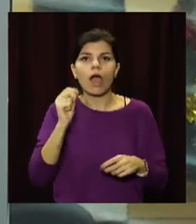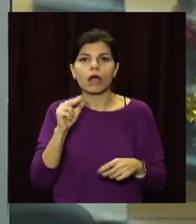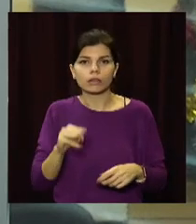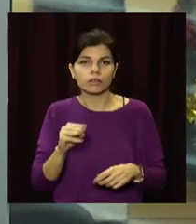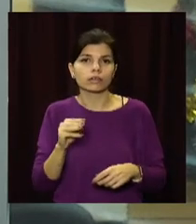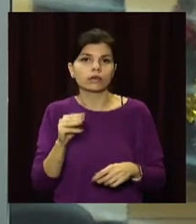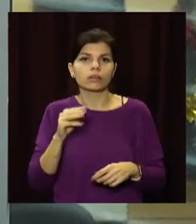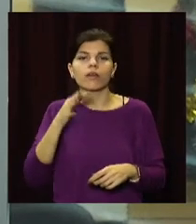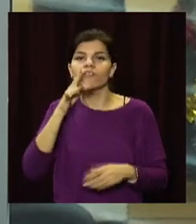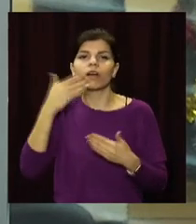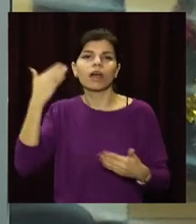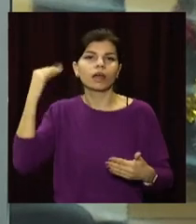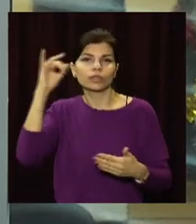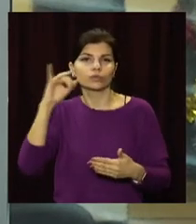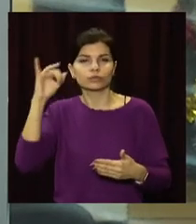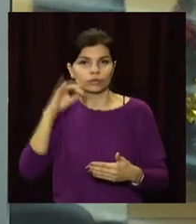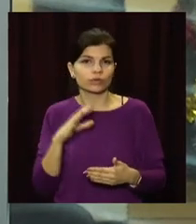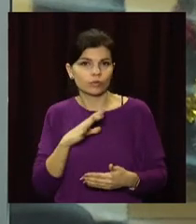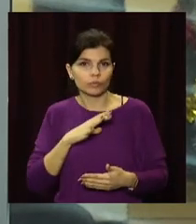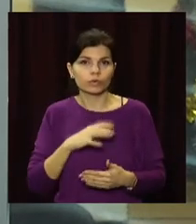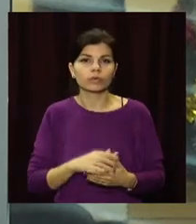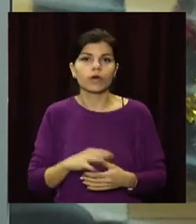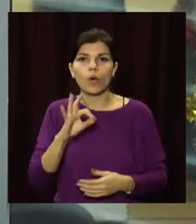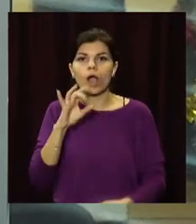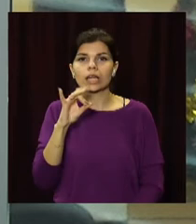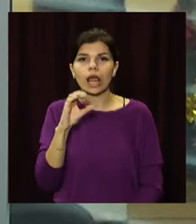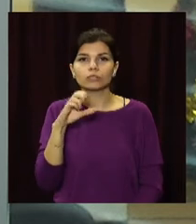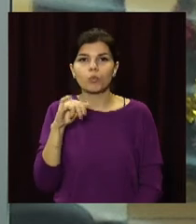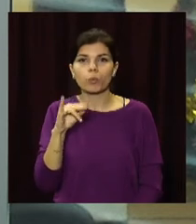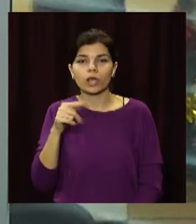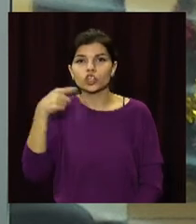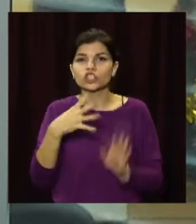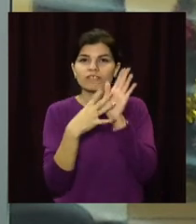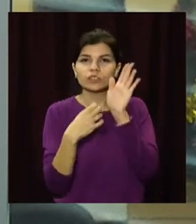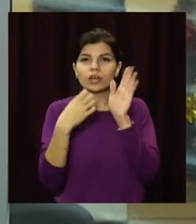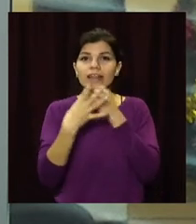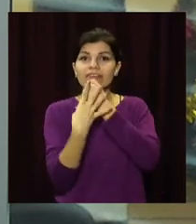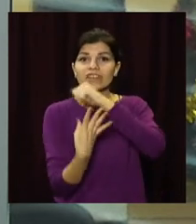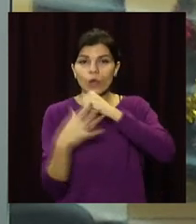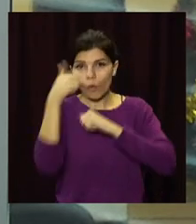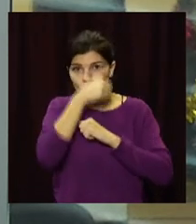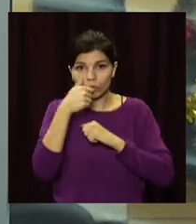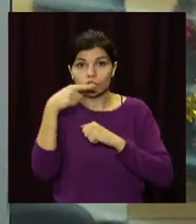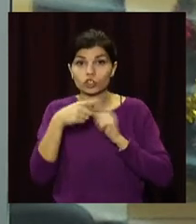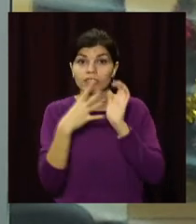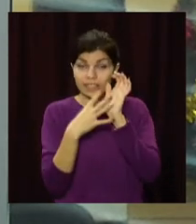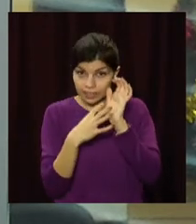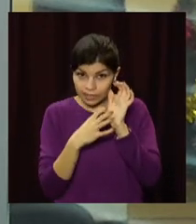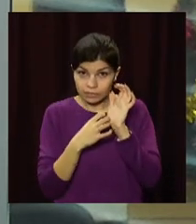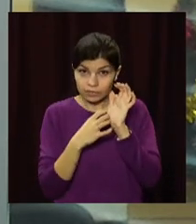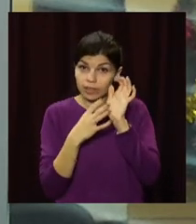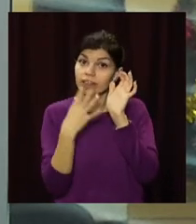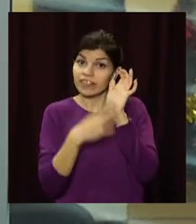і Західноукраїнської Народної Республіки. Це сталося у 1919 році. У 1990-му напередодні